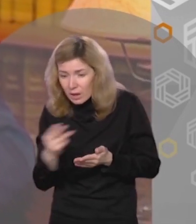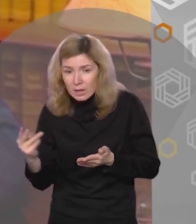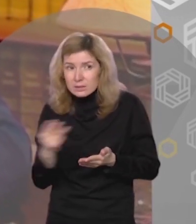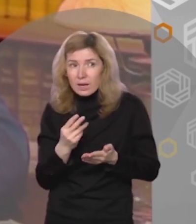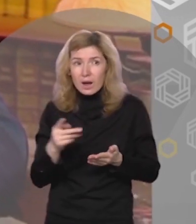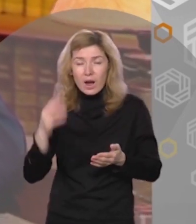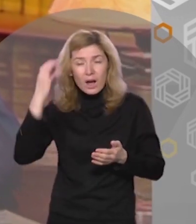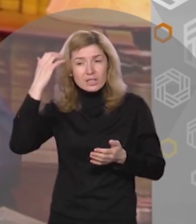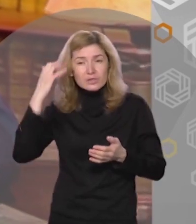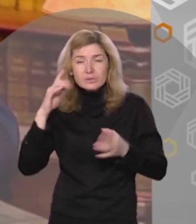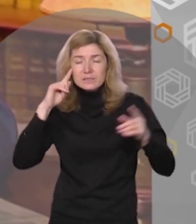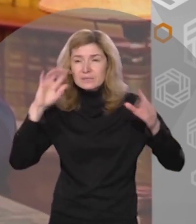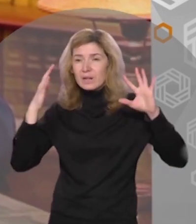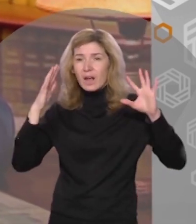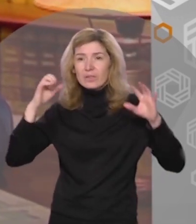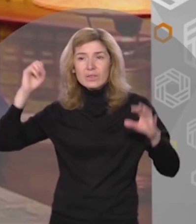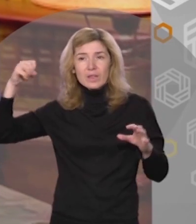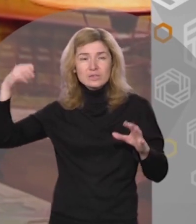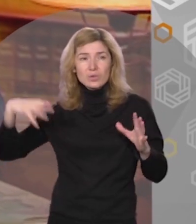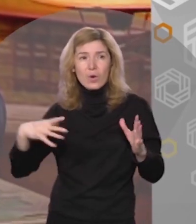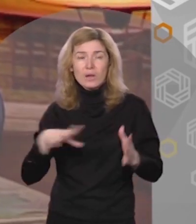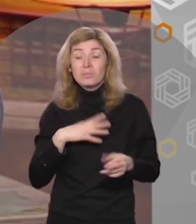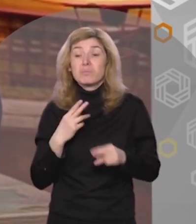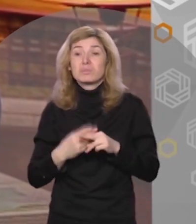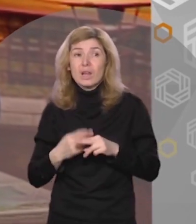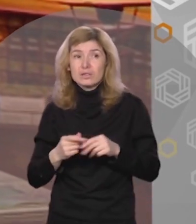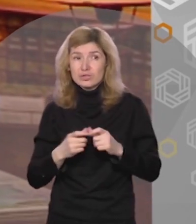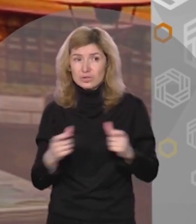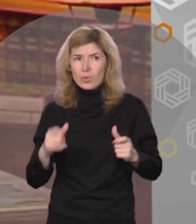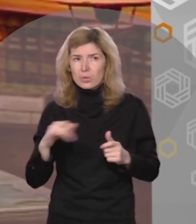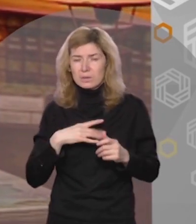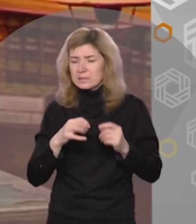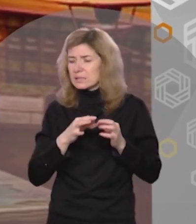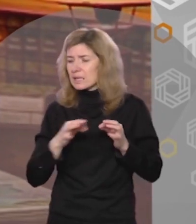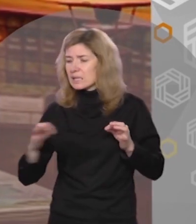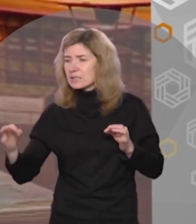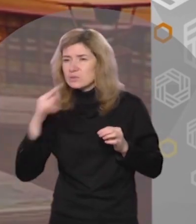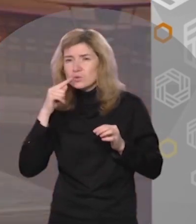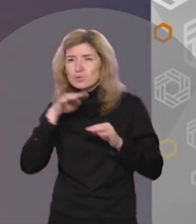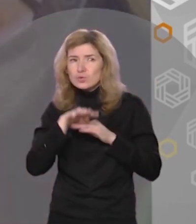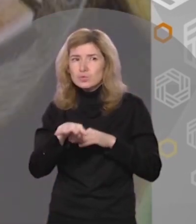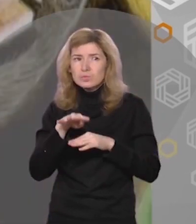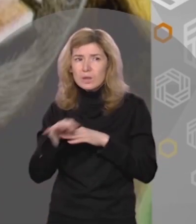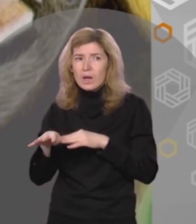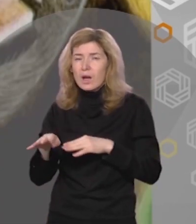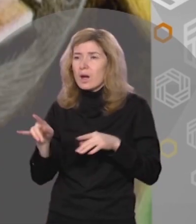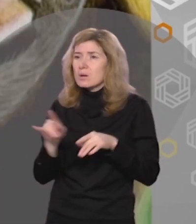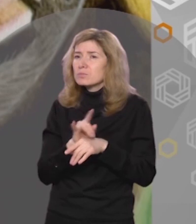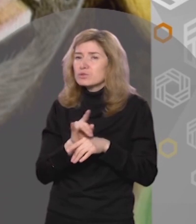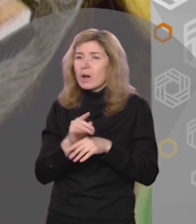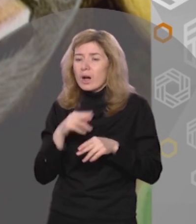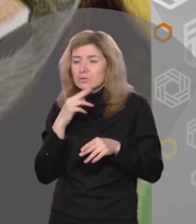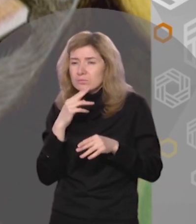Расческа сверкала на солнце. Она была металлическая. У нее были длинные тонкие зубья. Мышонок